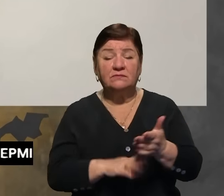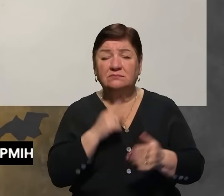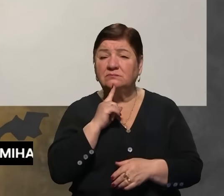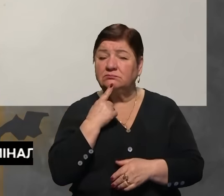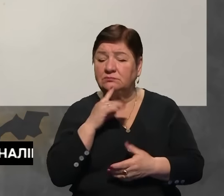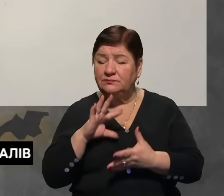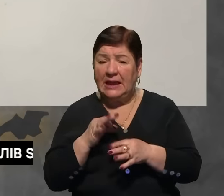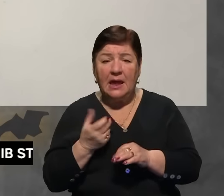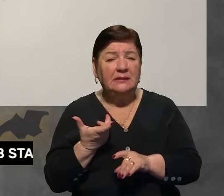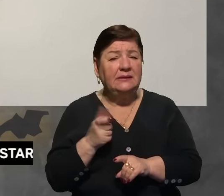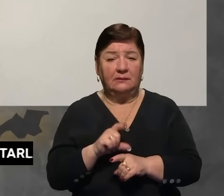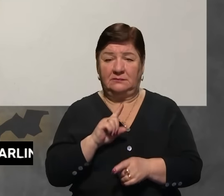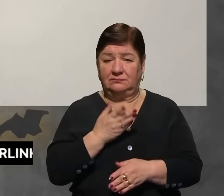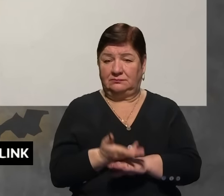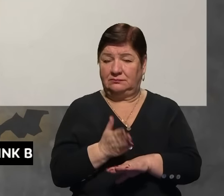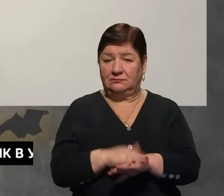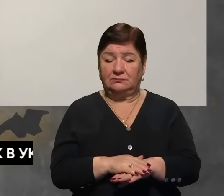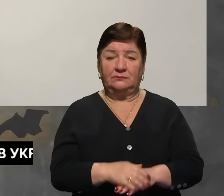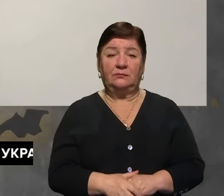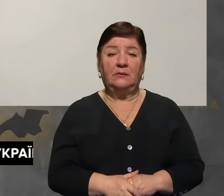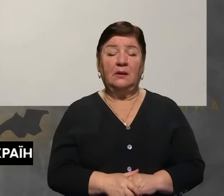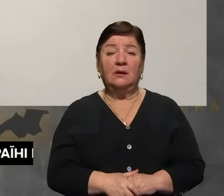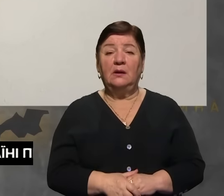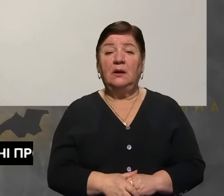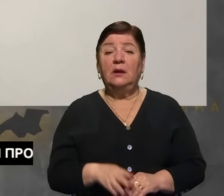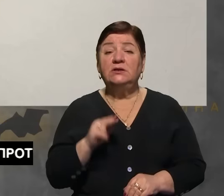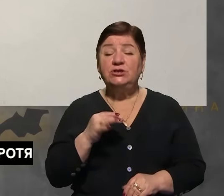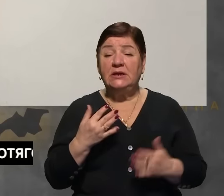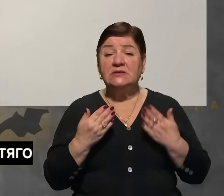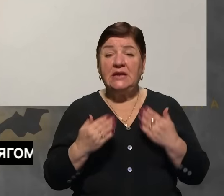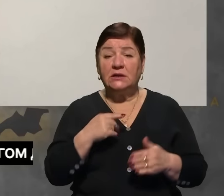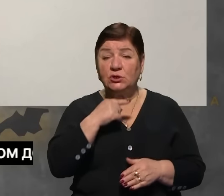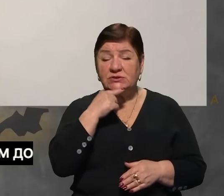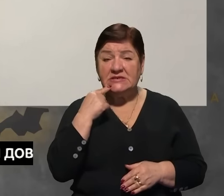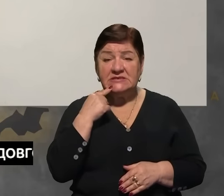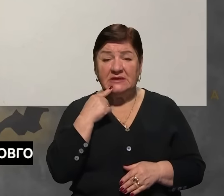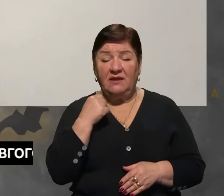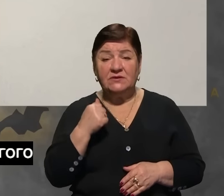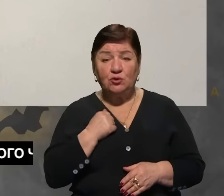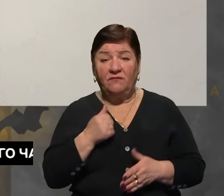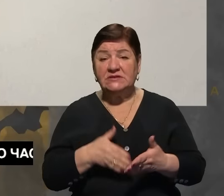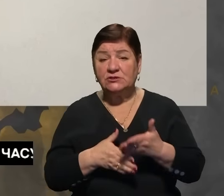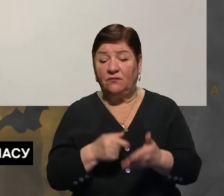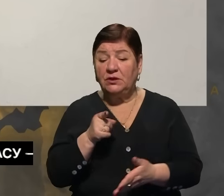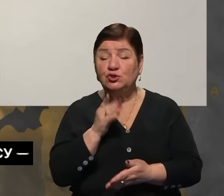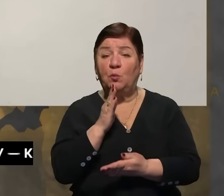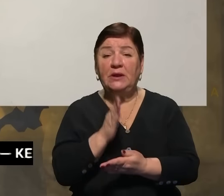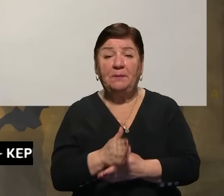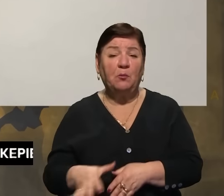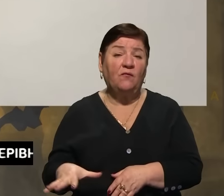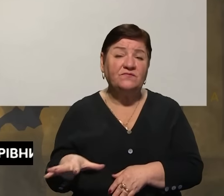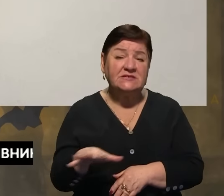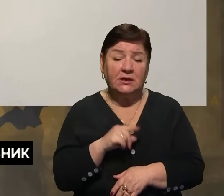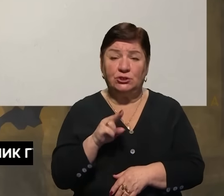надскладною. Скажи, будь ласка, чи зараз російські військові застосовують на цьому напрямку все, що